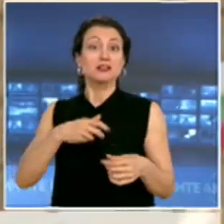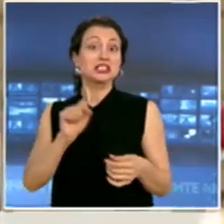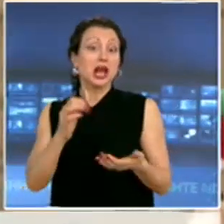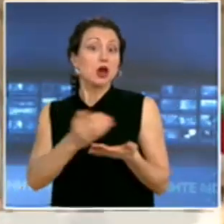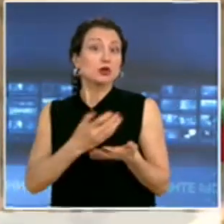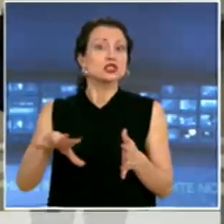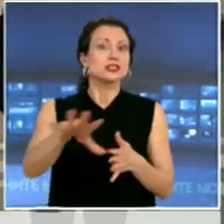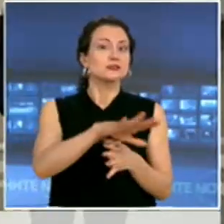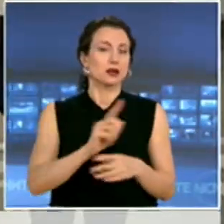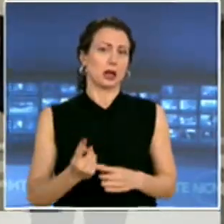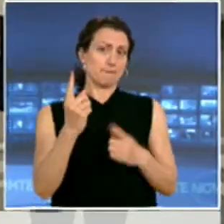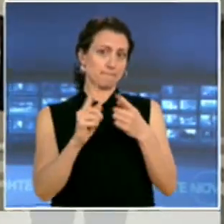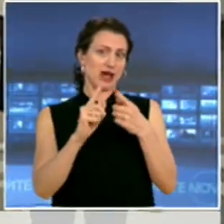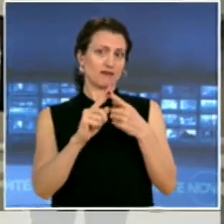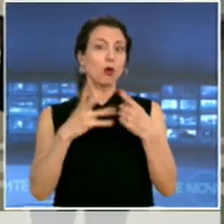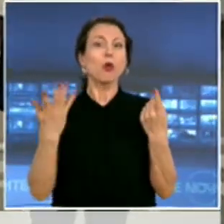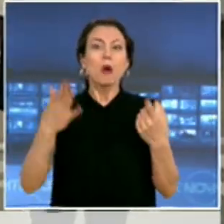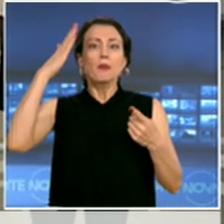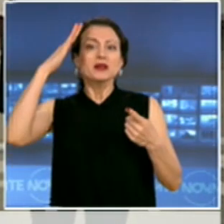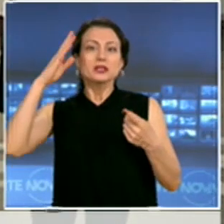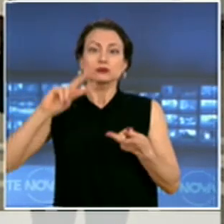Първо, кога правителството се превърне в мафия?